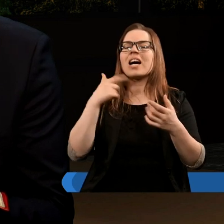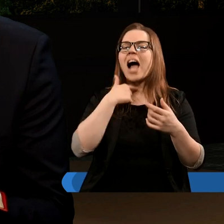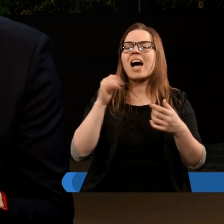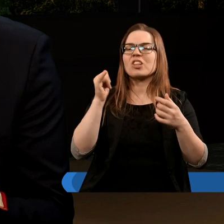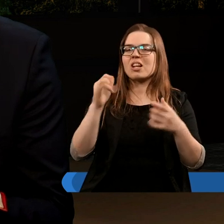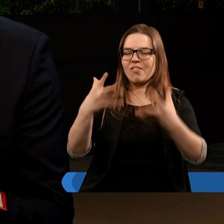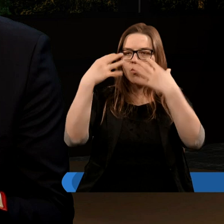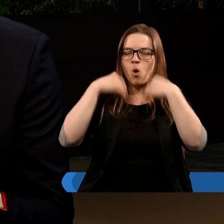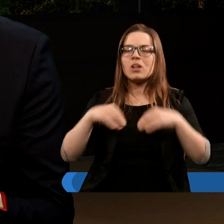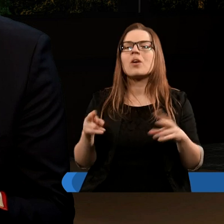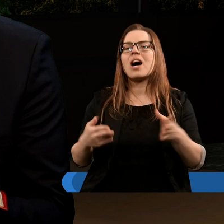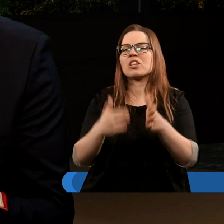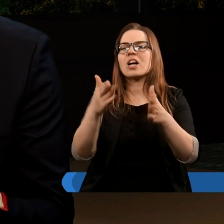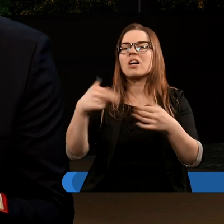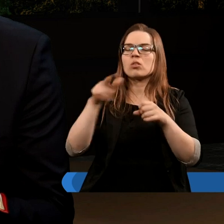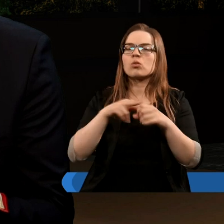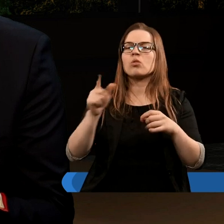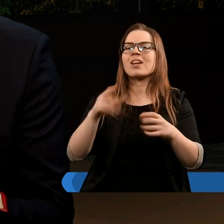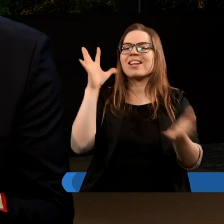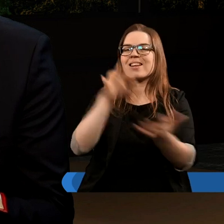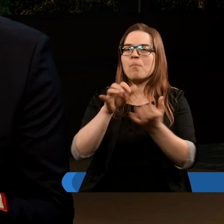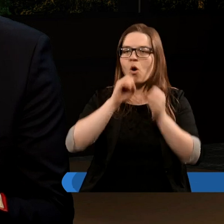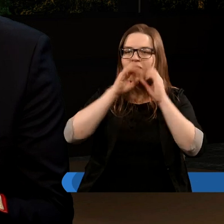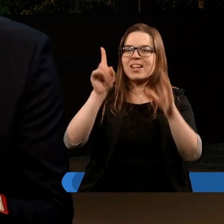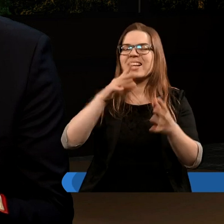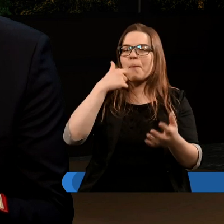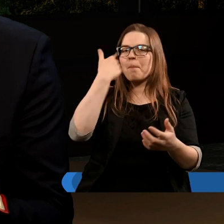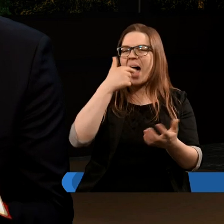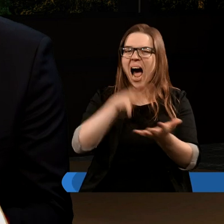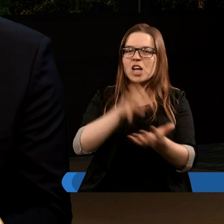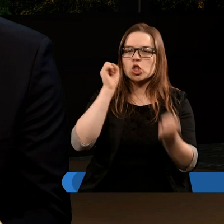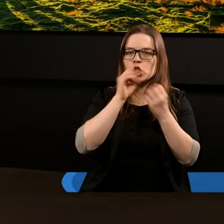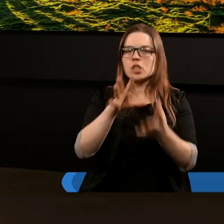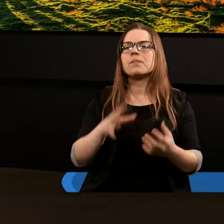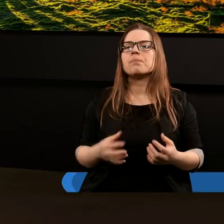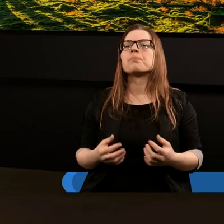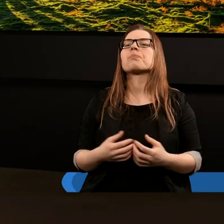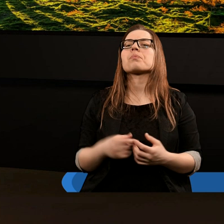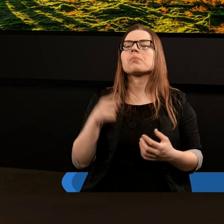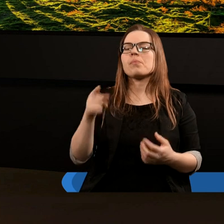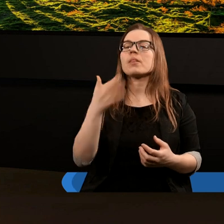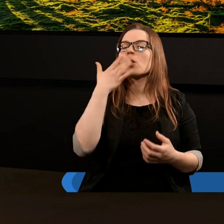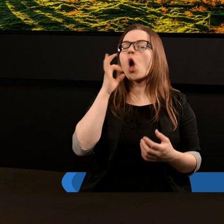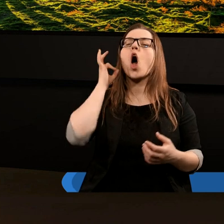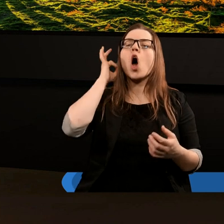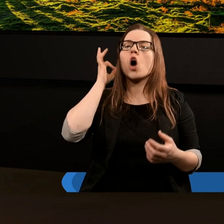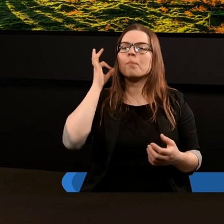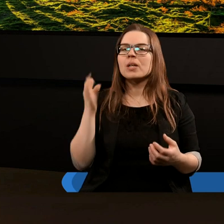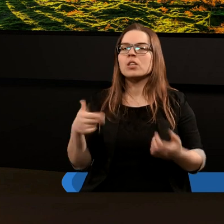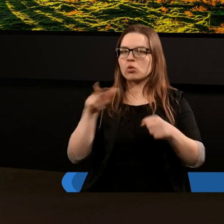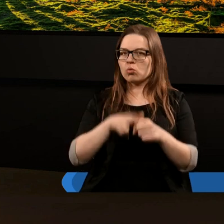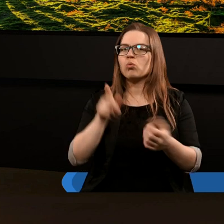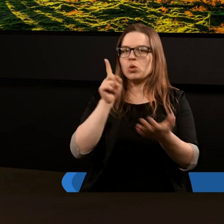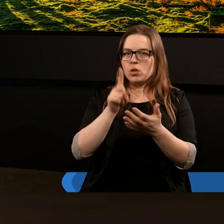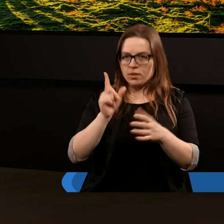gardziel i wchłonęła rzekę, którą smog wypuścił ze swej paszczy. Więc tekst mówi nam o kobiecie, która